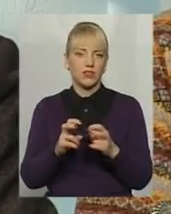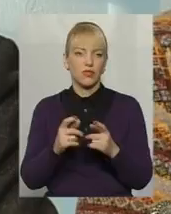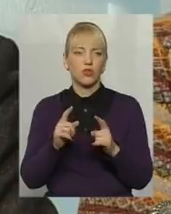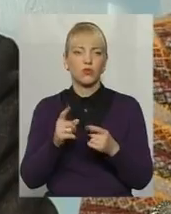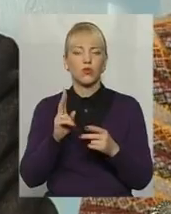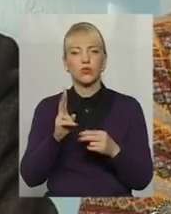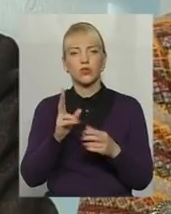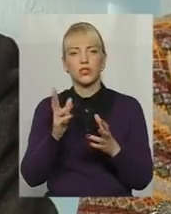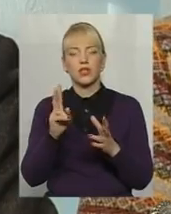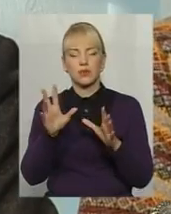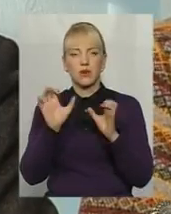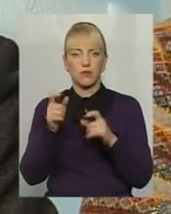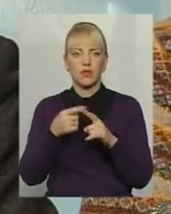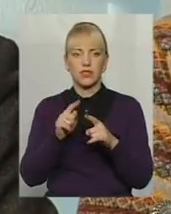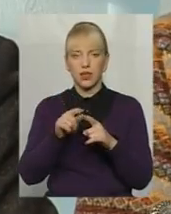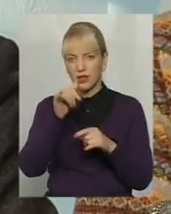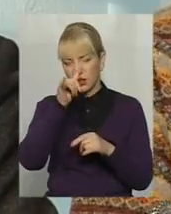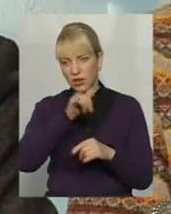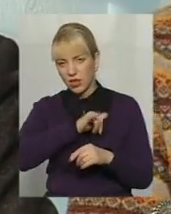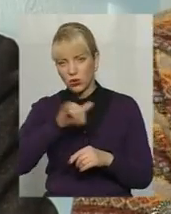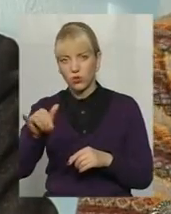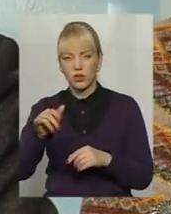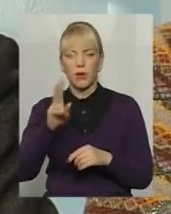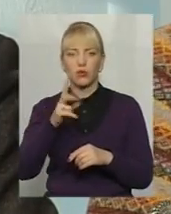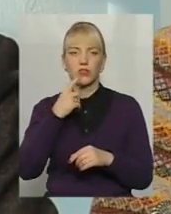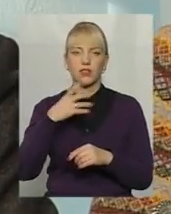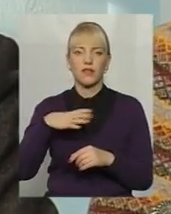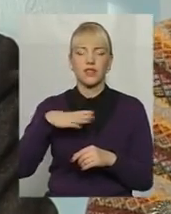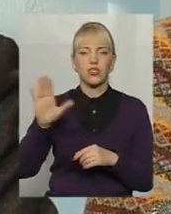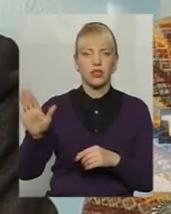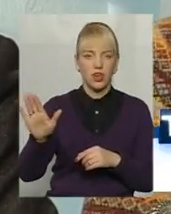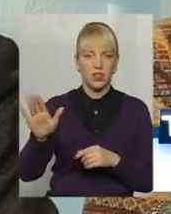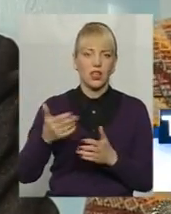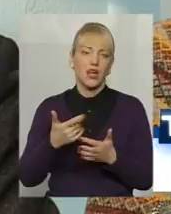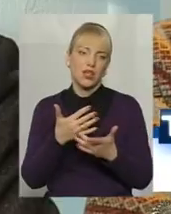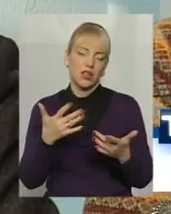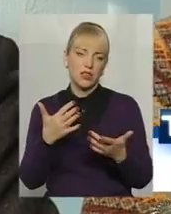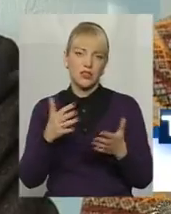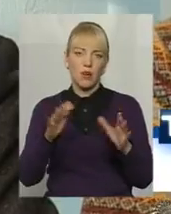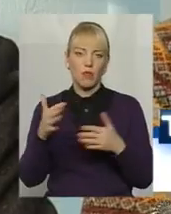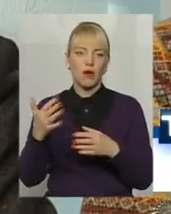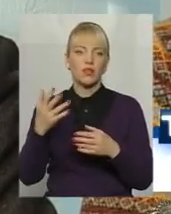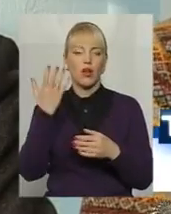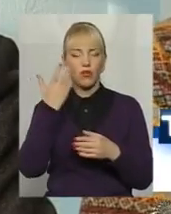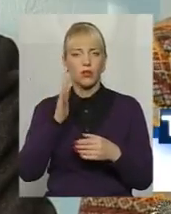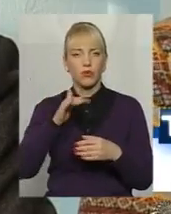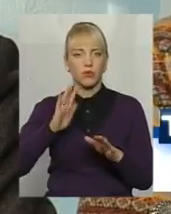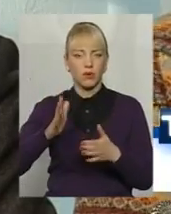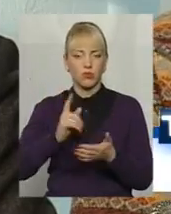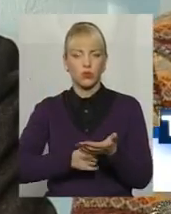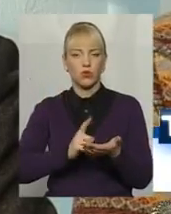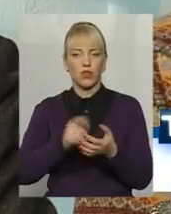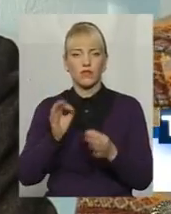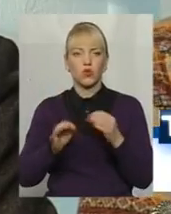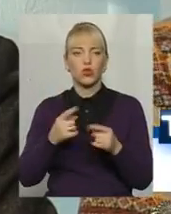Тобто десь хтось сприйняв, що це недопуск, десь хтось сказав зачекайте. Тобто є різні моменти, які потім прийдеться вже доказувати в судах, що це